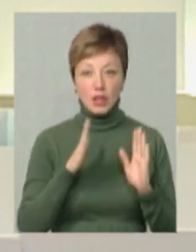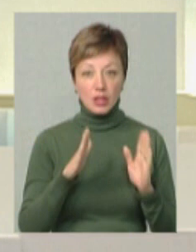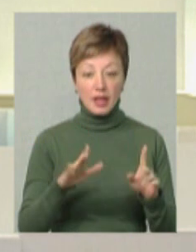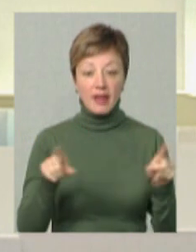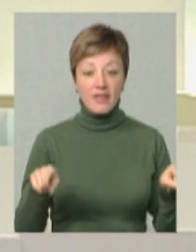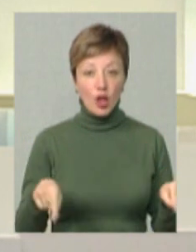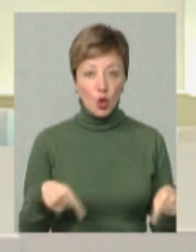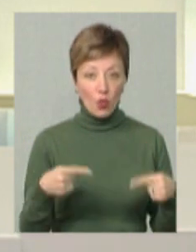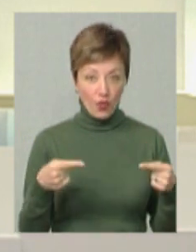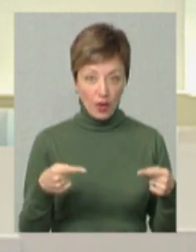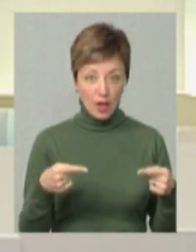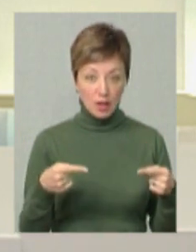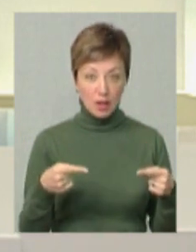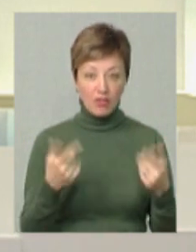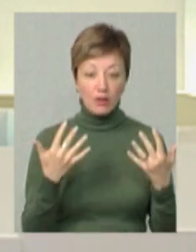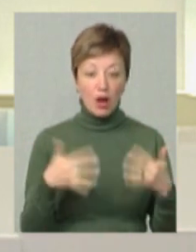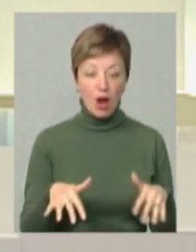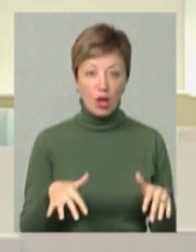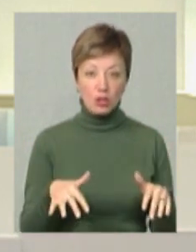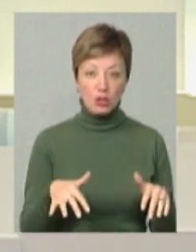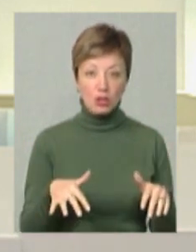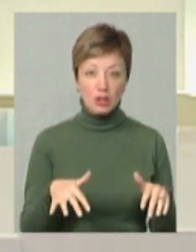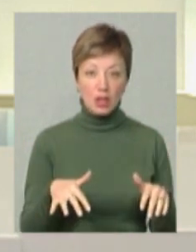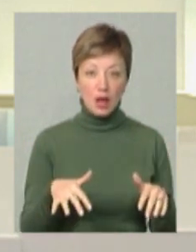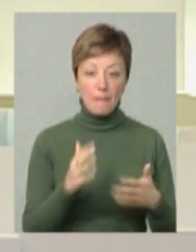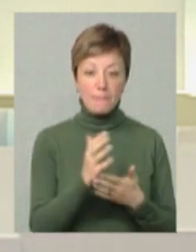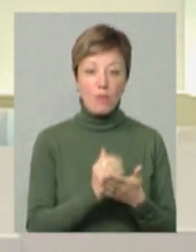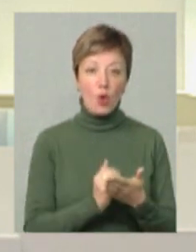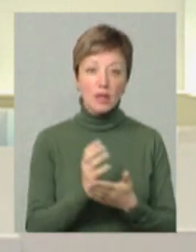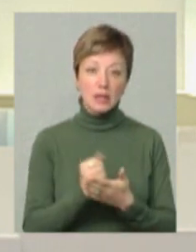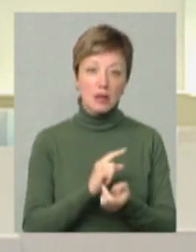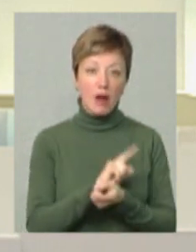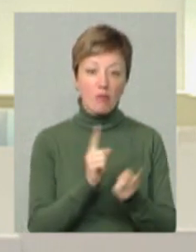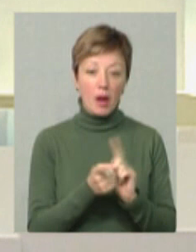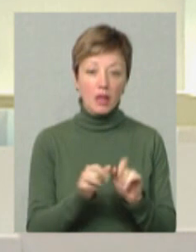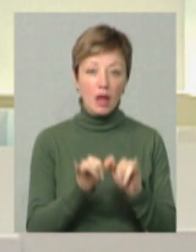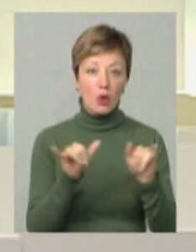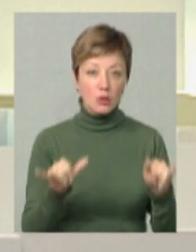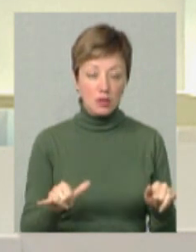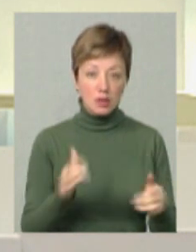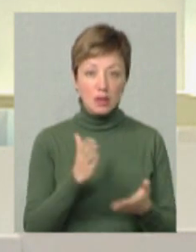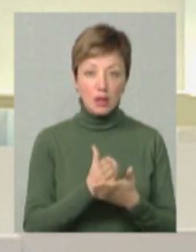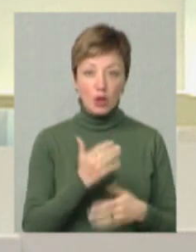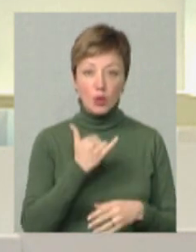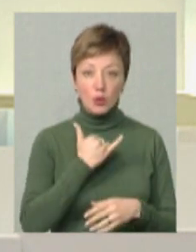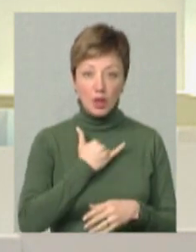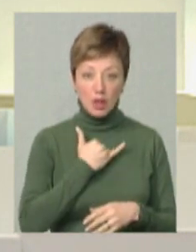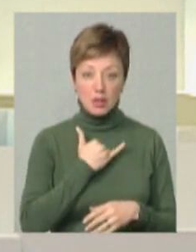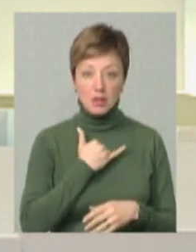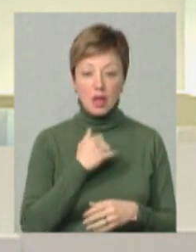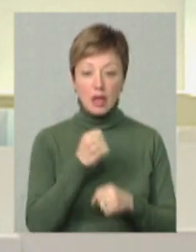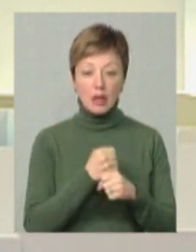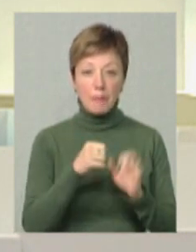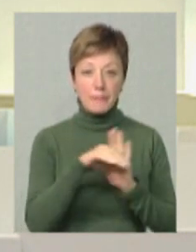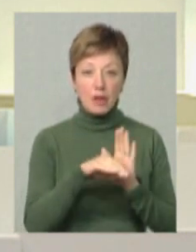відновити той втрачений потенціал, а навпаки наростити. Є в нас напрацювання